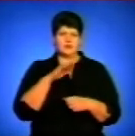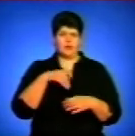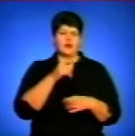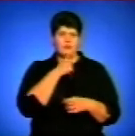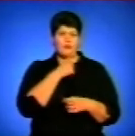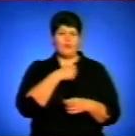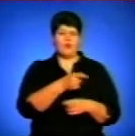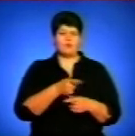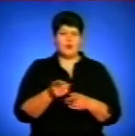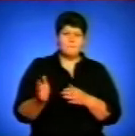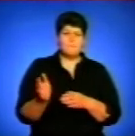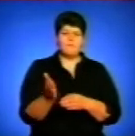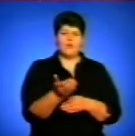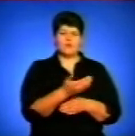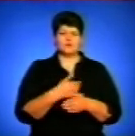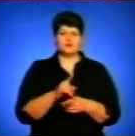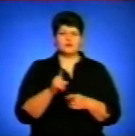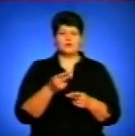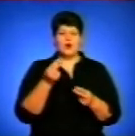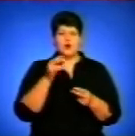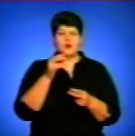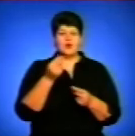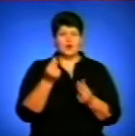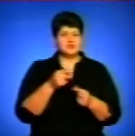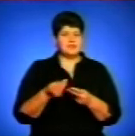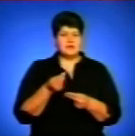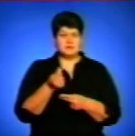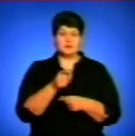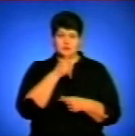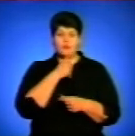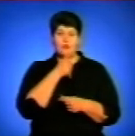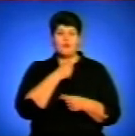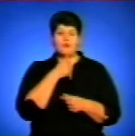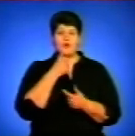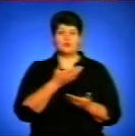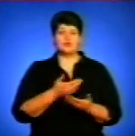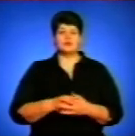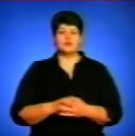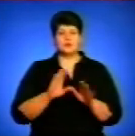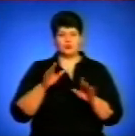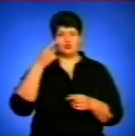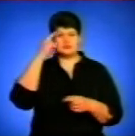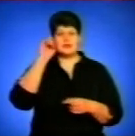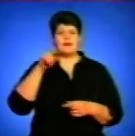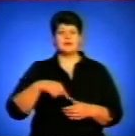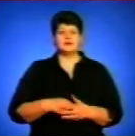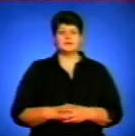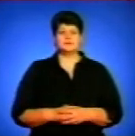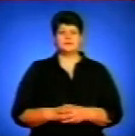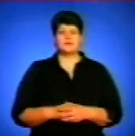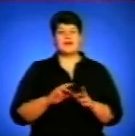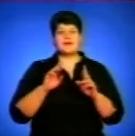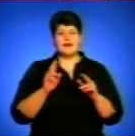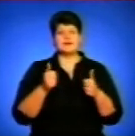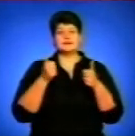попробують погурнути, щоб їм гроші не виплатили. Хай попробують. Тоді б знали, як